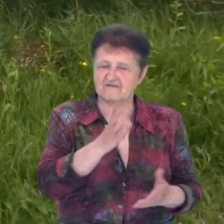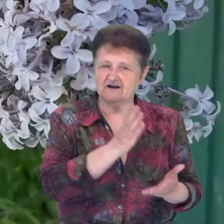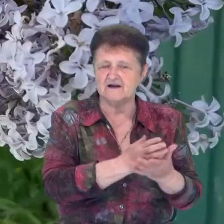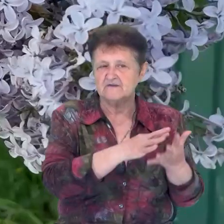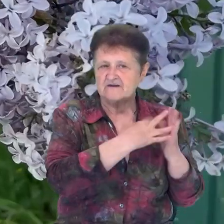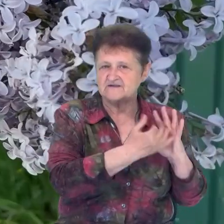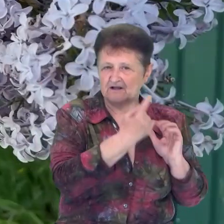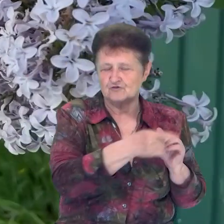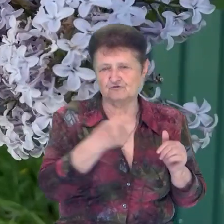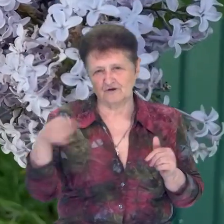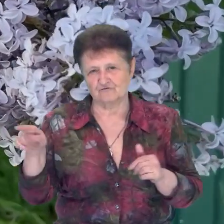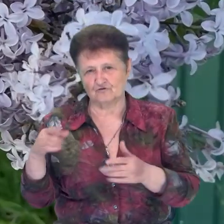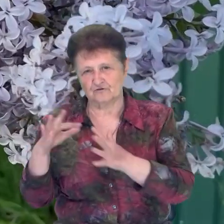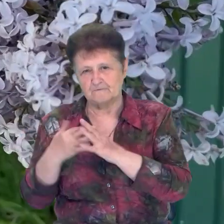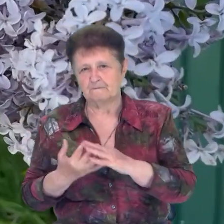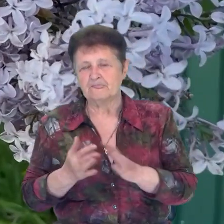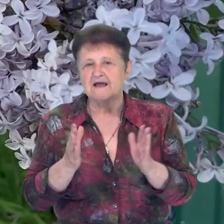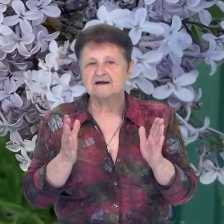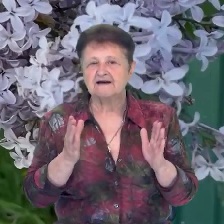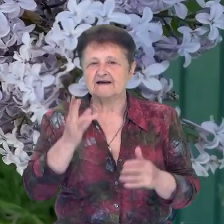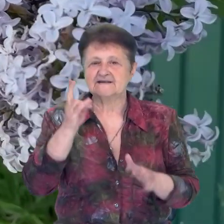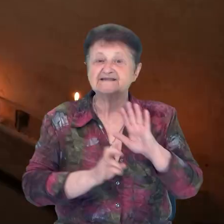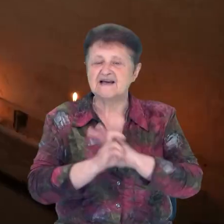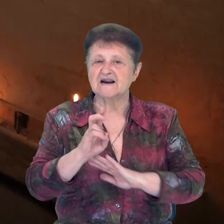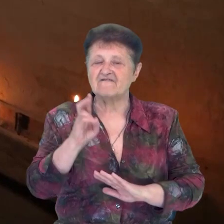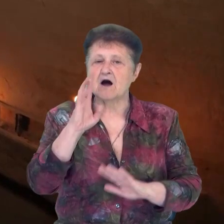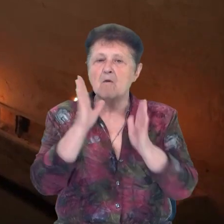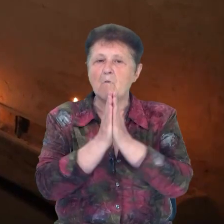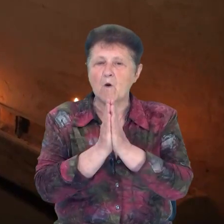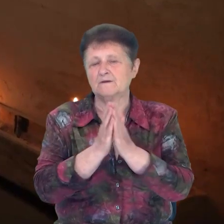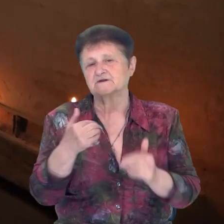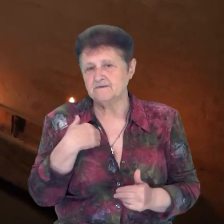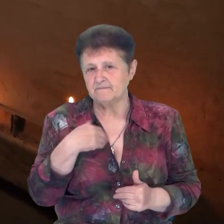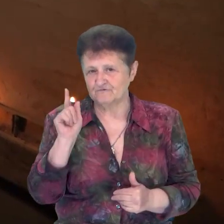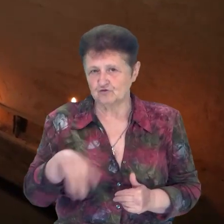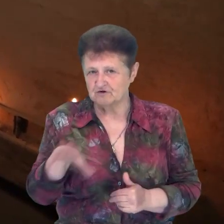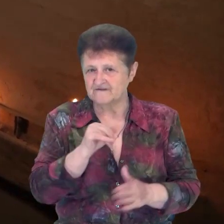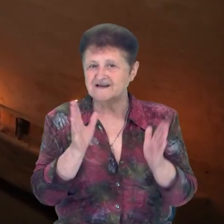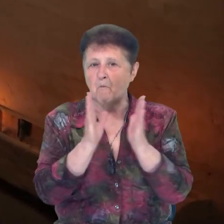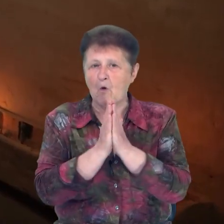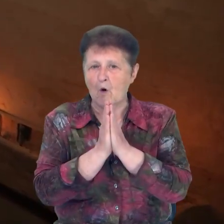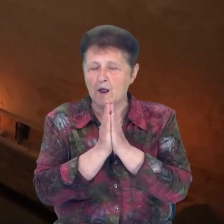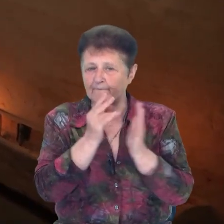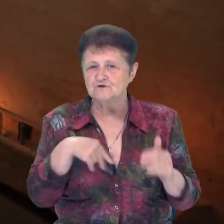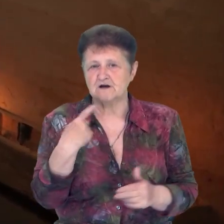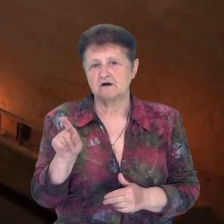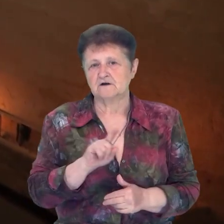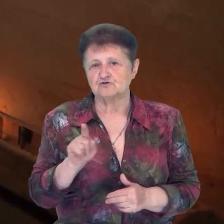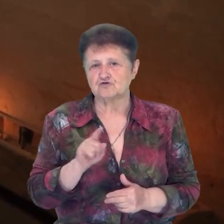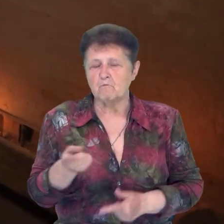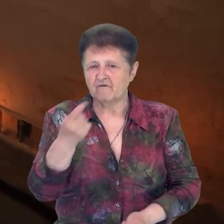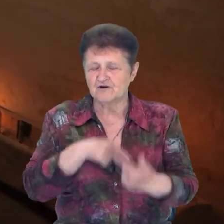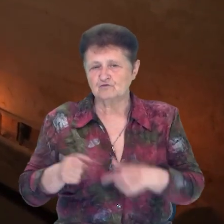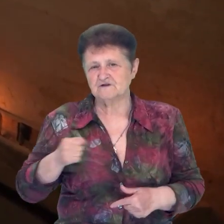Ларинівка та Дахтярівка. «Церква молиться. Ми всі молимося за те, щоб війни ушкоджені